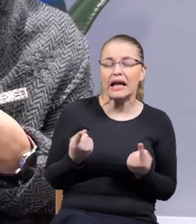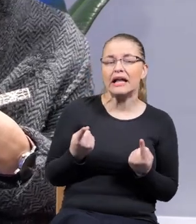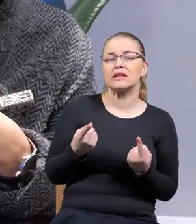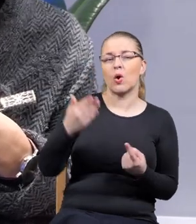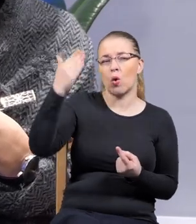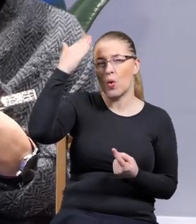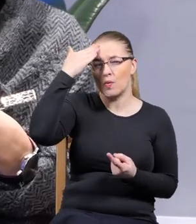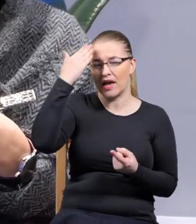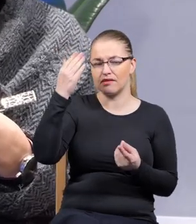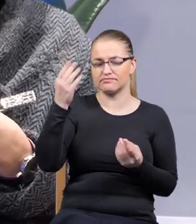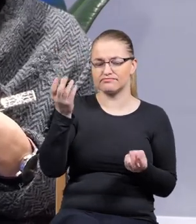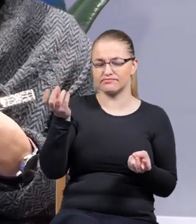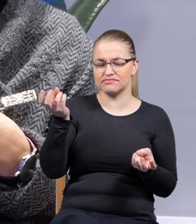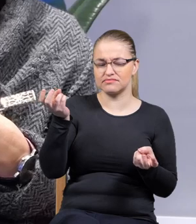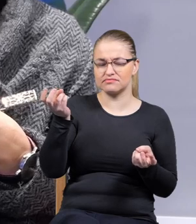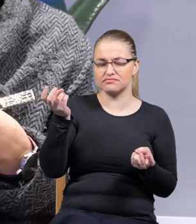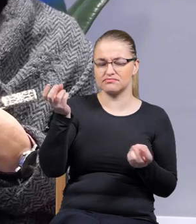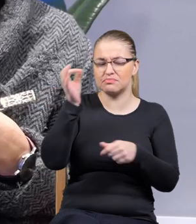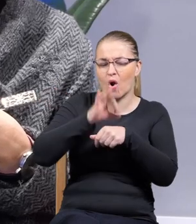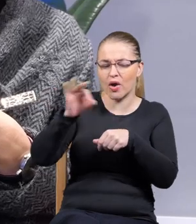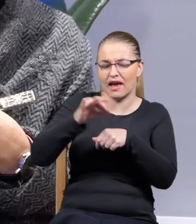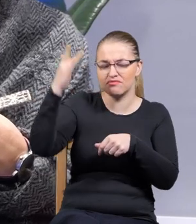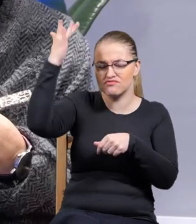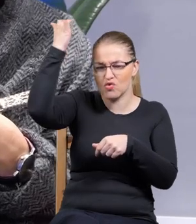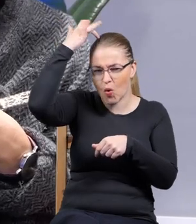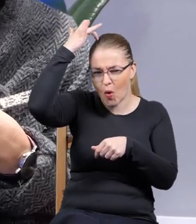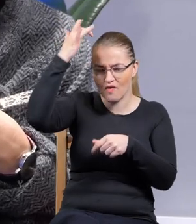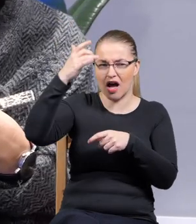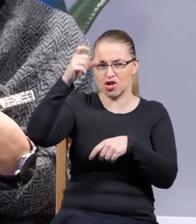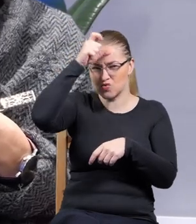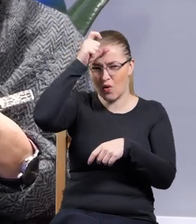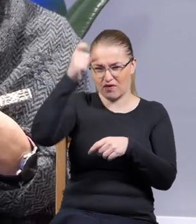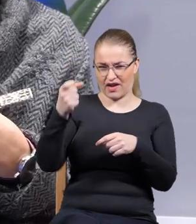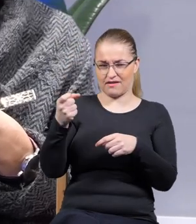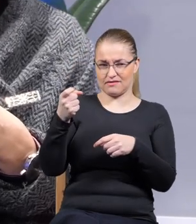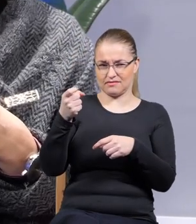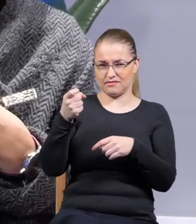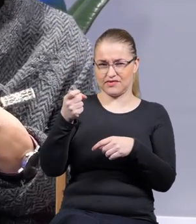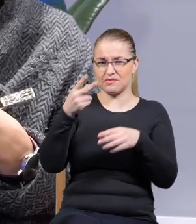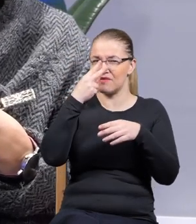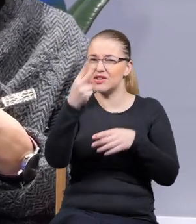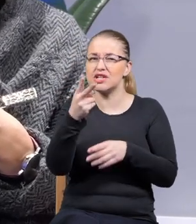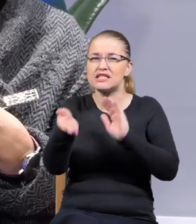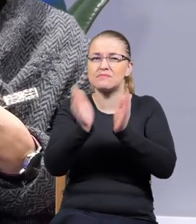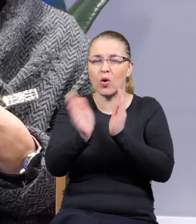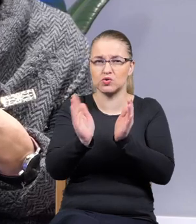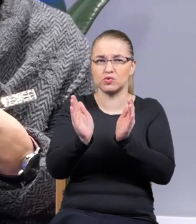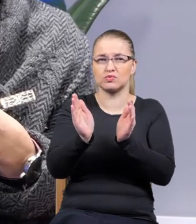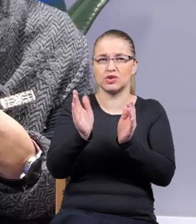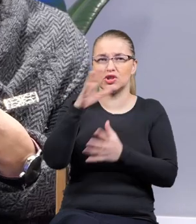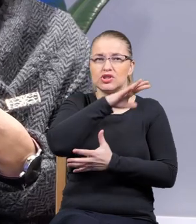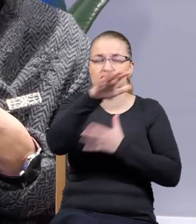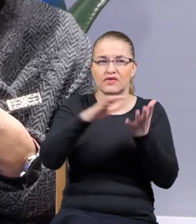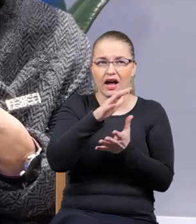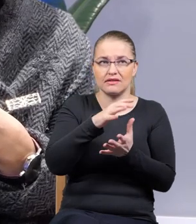projektować ludziom umysły i kazać im widzieć świat w jakiś konkretny sposób. Mnie się to wydawało niemożliwe i daje mi to